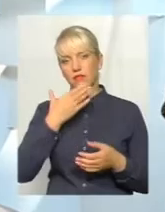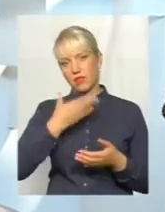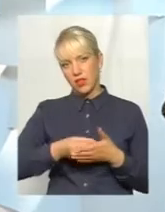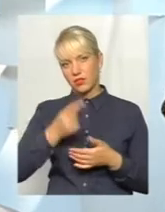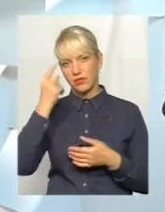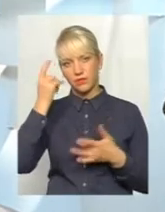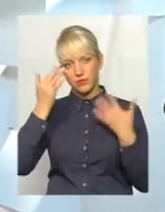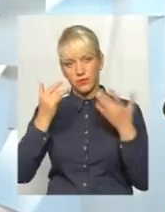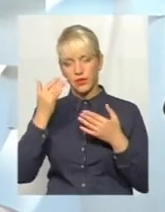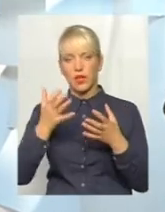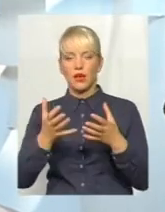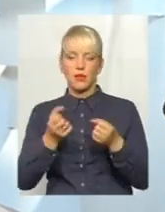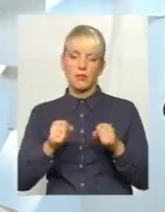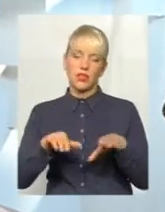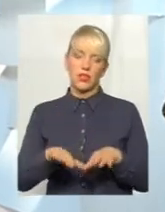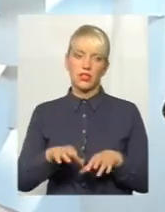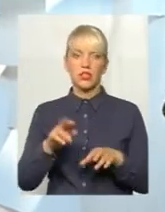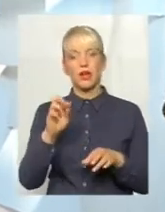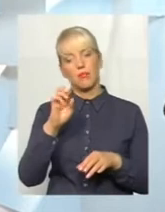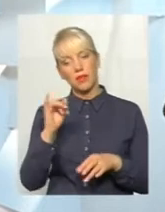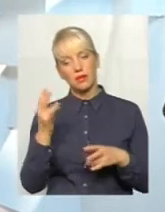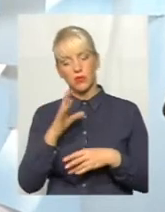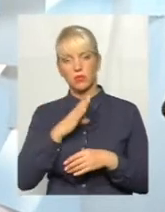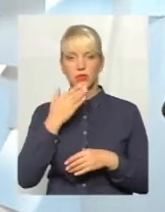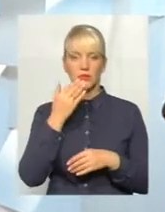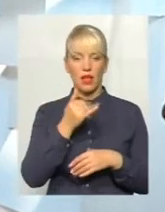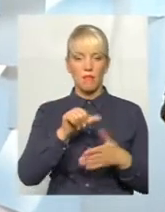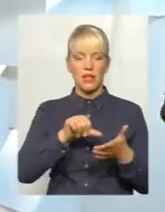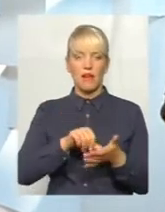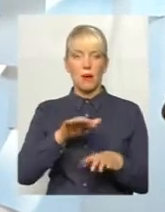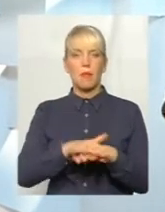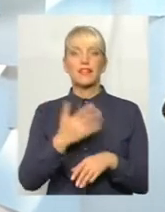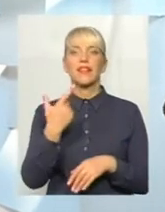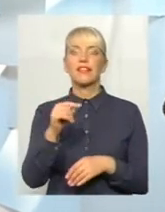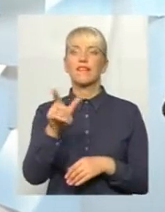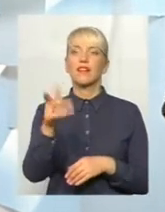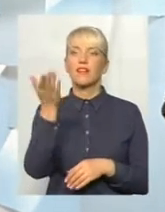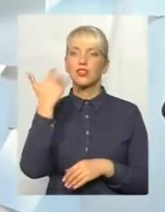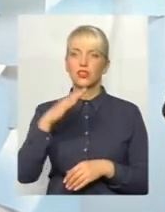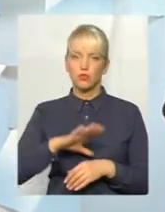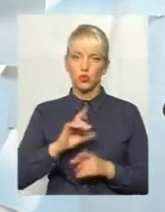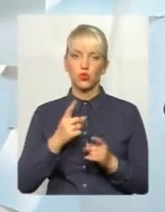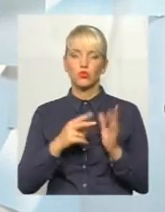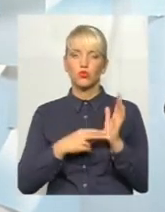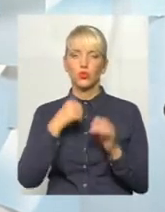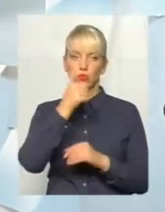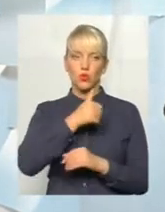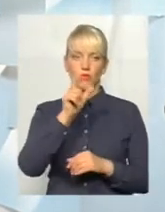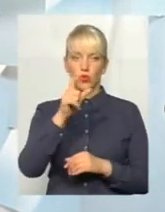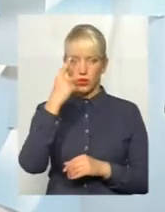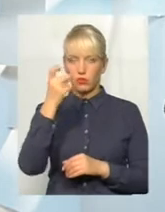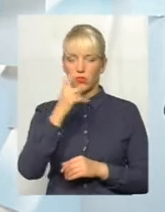рішення, чи не мала би вона спитати у представників банку, де ви були раніше, а чому сім років людину не